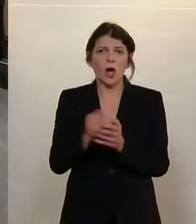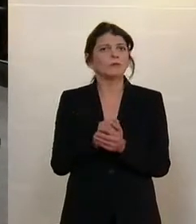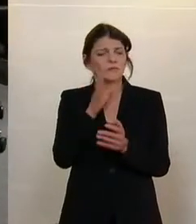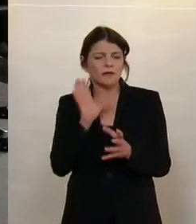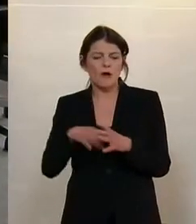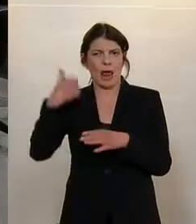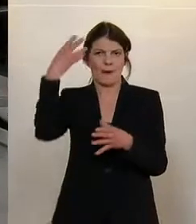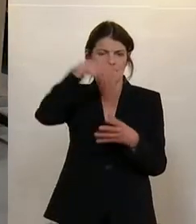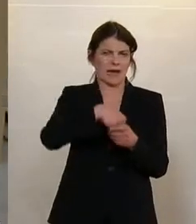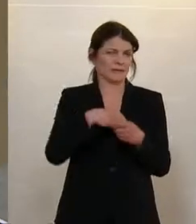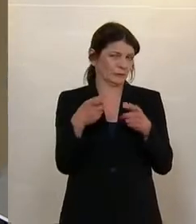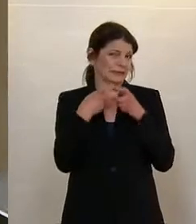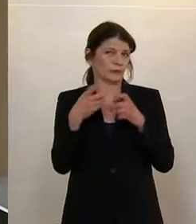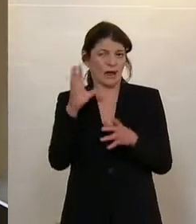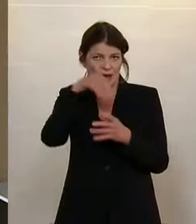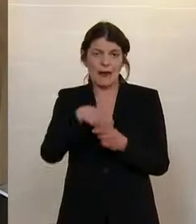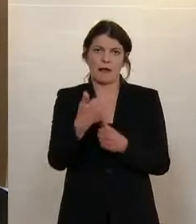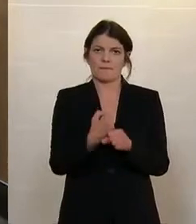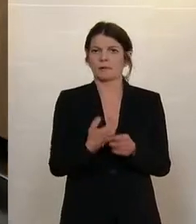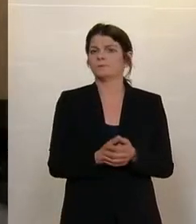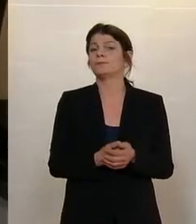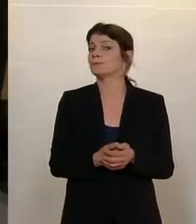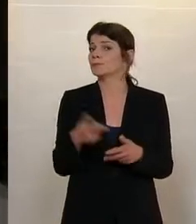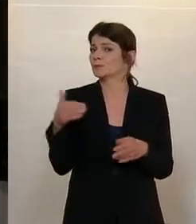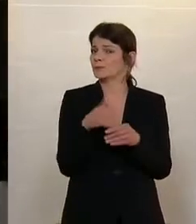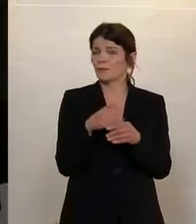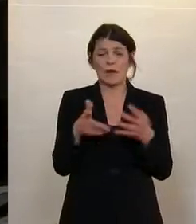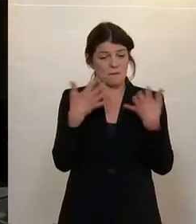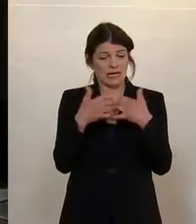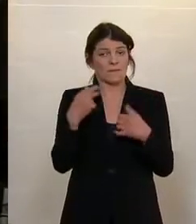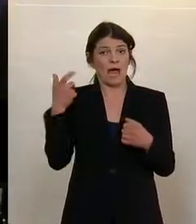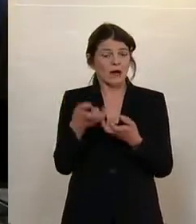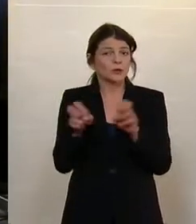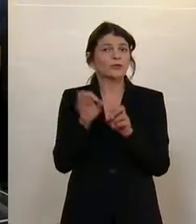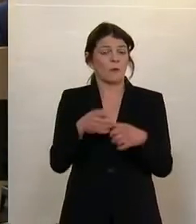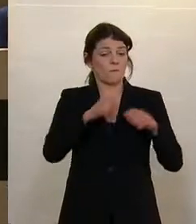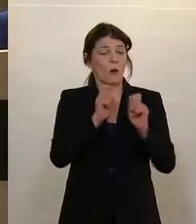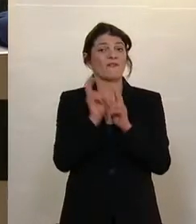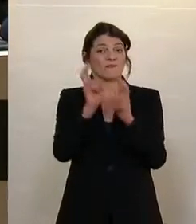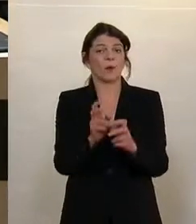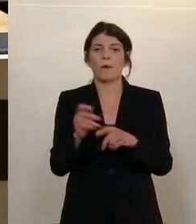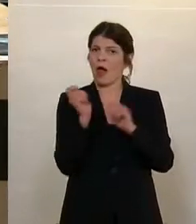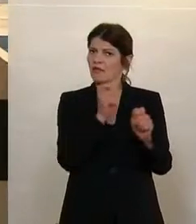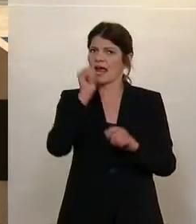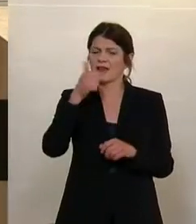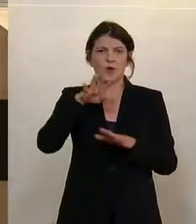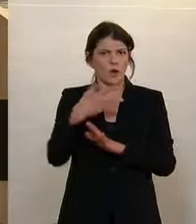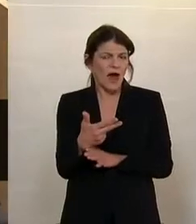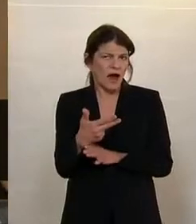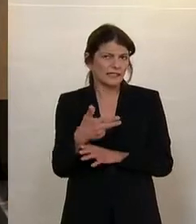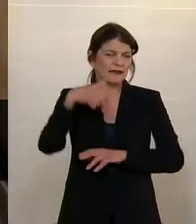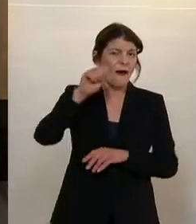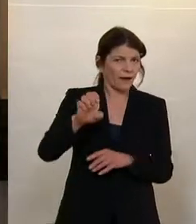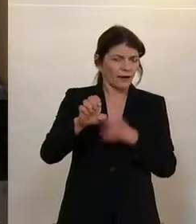Wohnen und kommen zu den Tagesordnungspunkten 14 und 15. Es folgen zwei weitere Anträge der FPÖ. Zum einen die Forderung nach einem